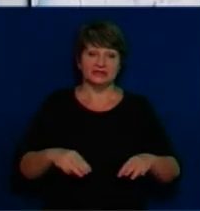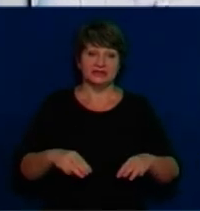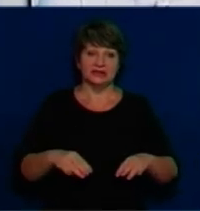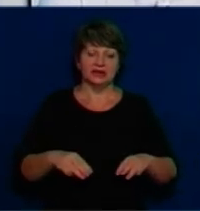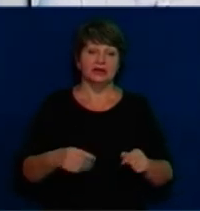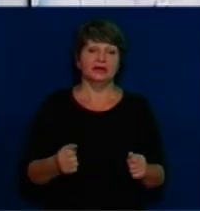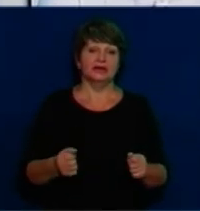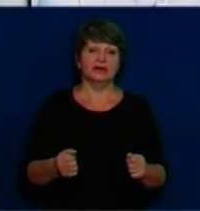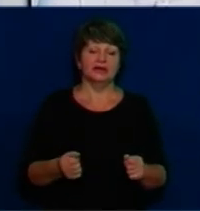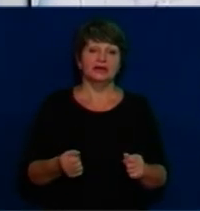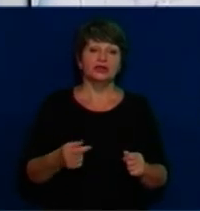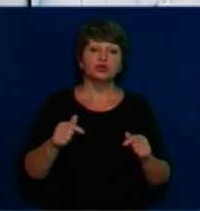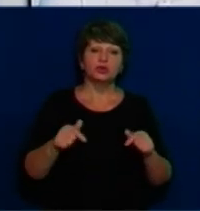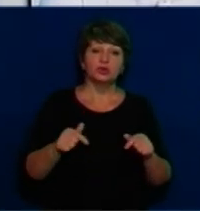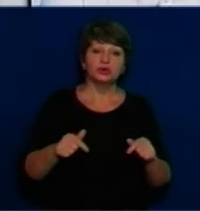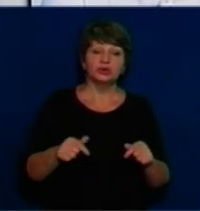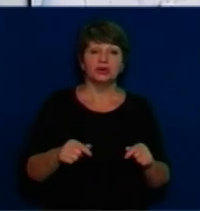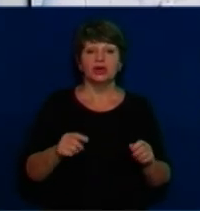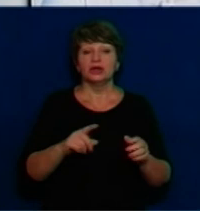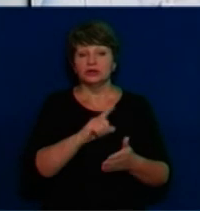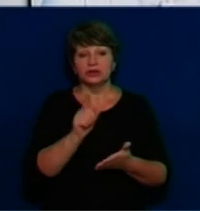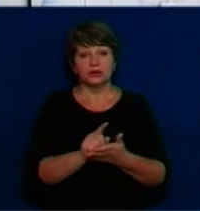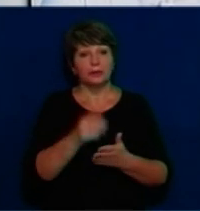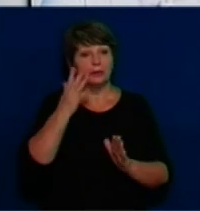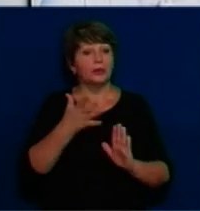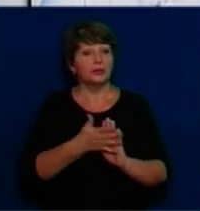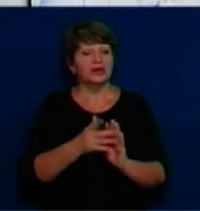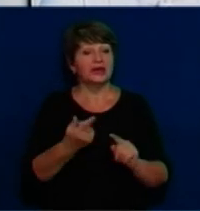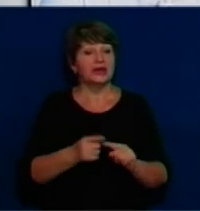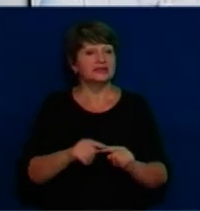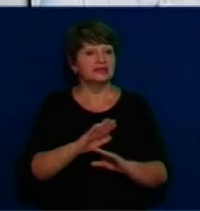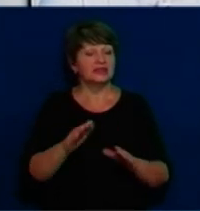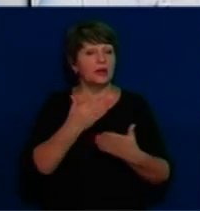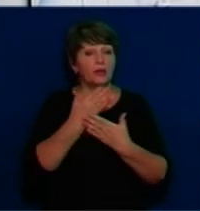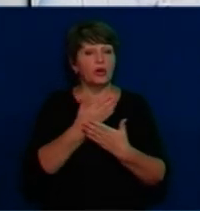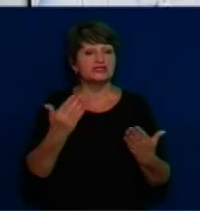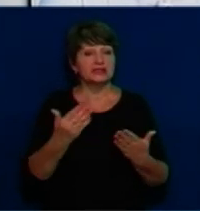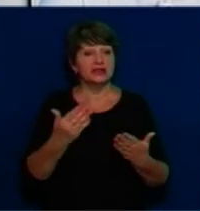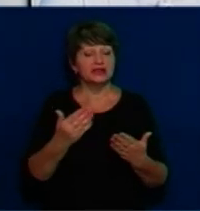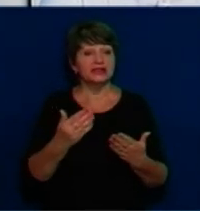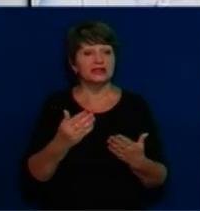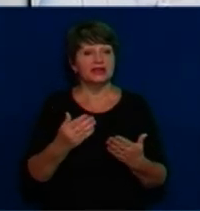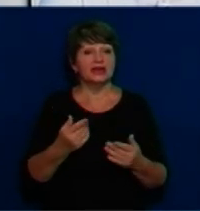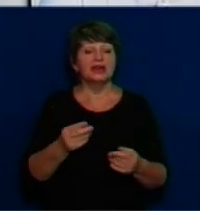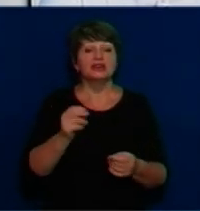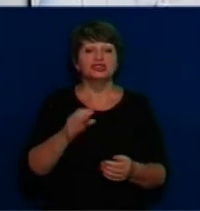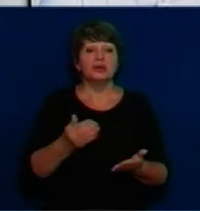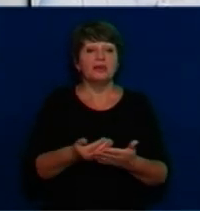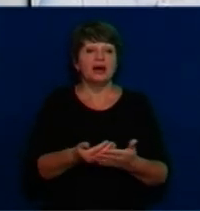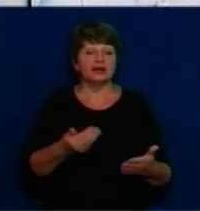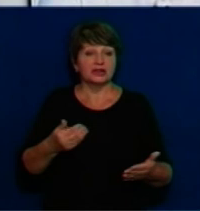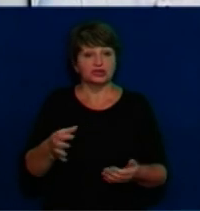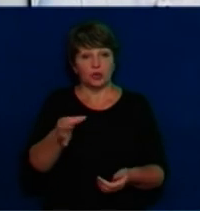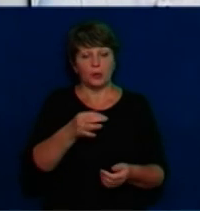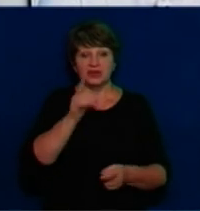випадку. Тобто тут важливо розуміти, що це не остання інстанція. І чим раніше обласна рада затвердить зміни до